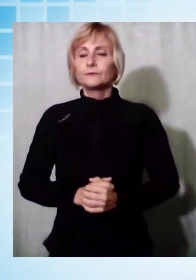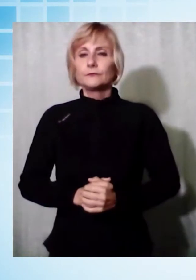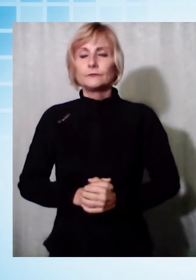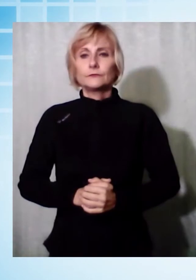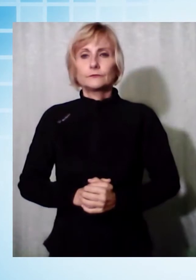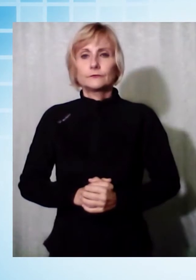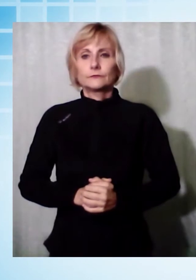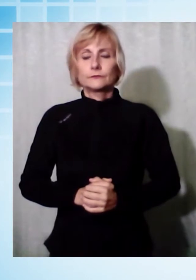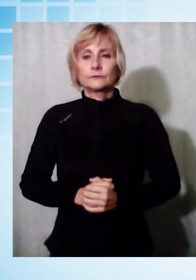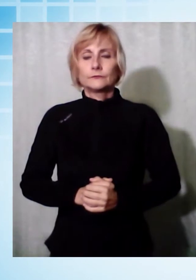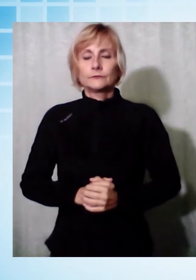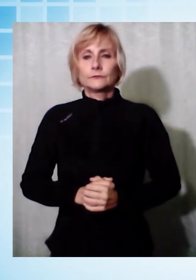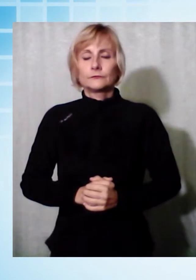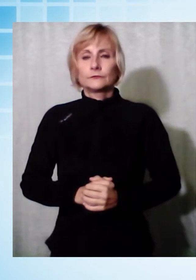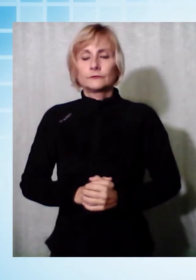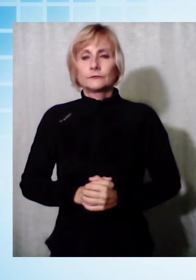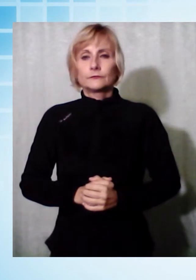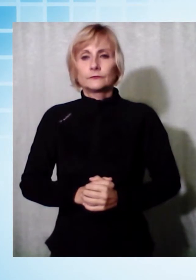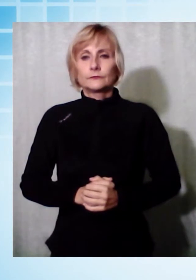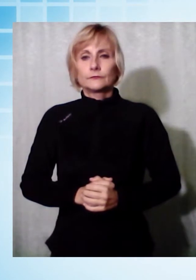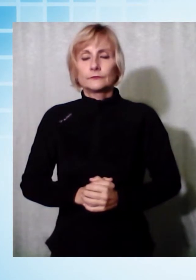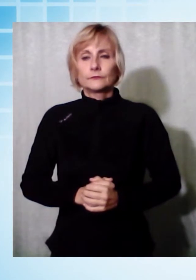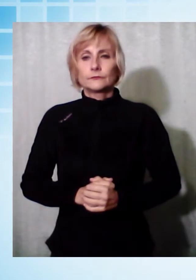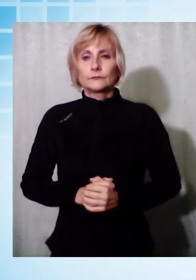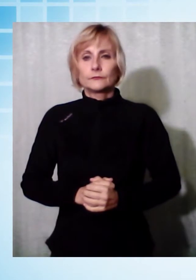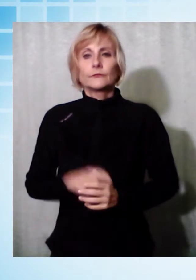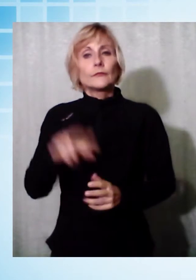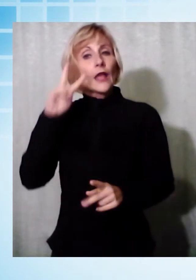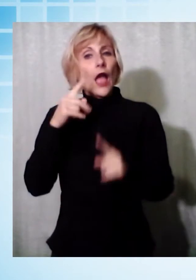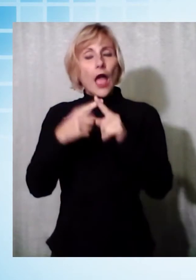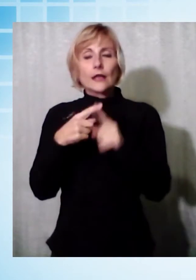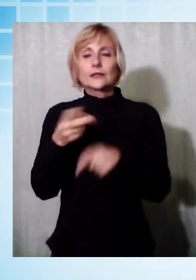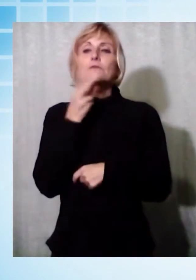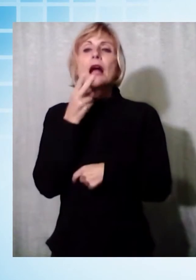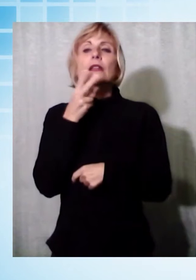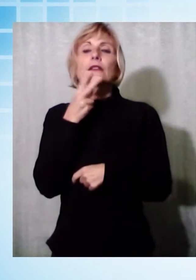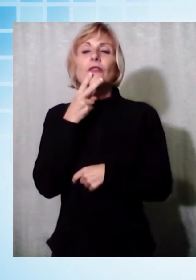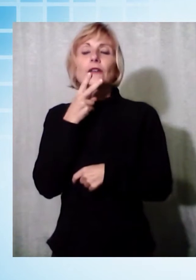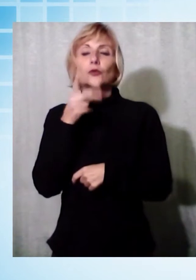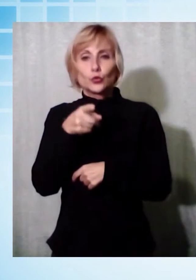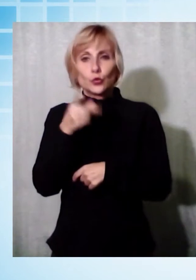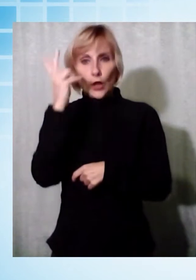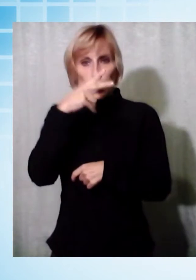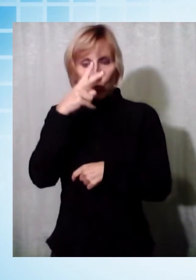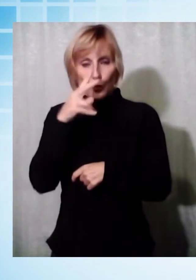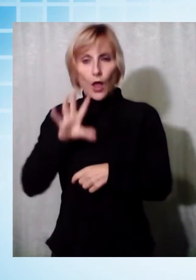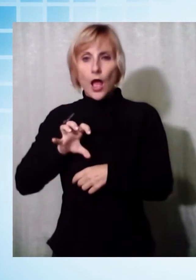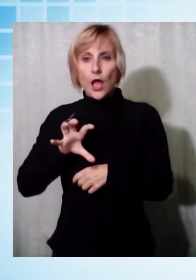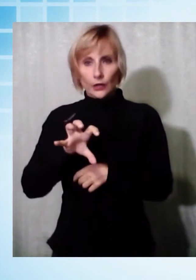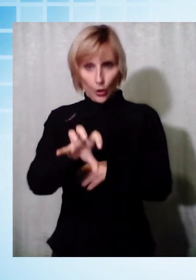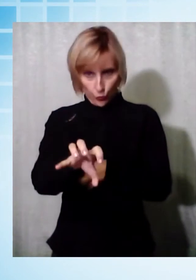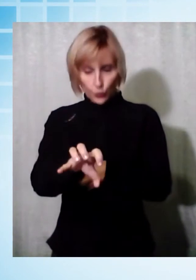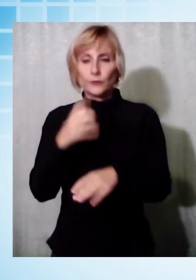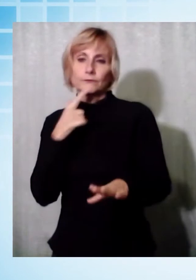Nel dibattito sul recupero della ex Manifattura Sud a Lucca interviene anche il senatore di Forza Italia